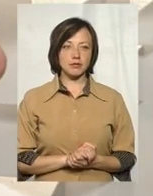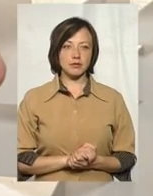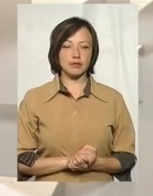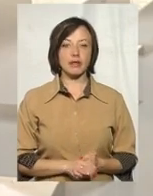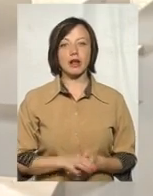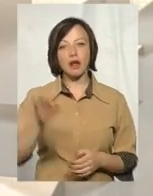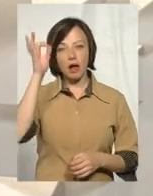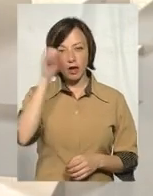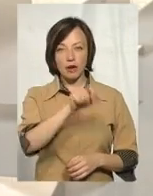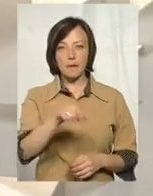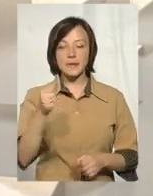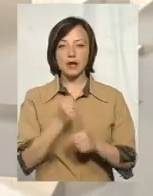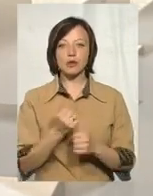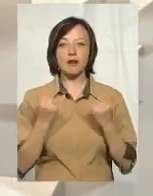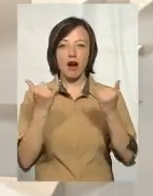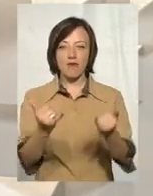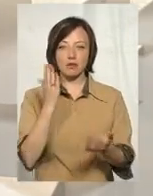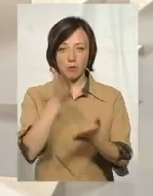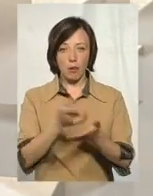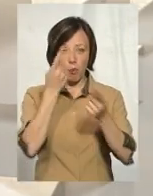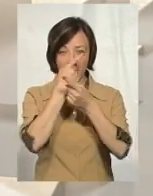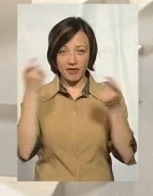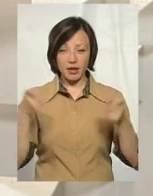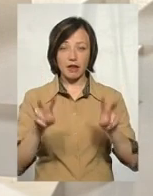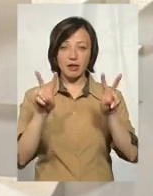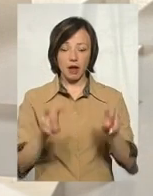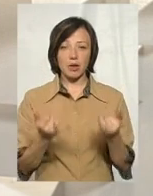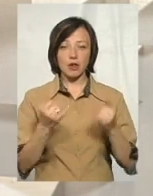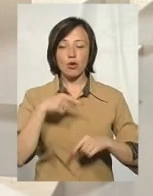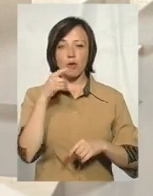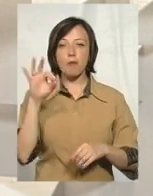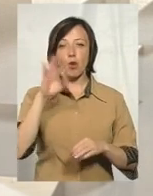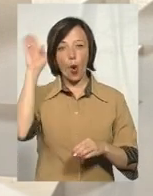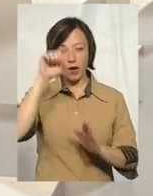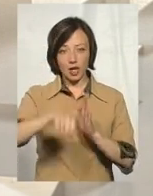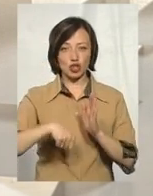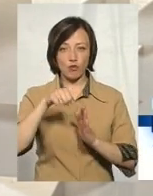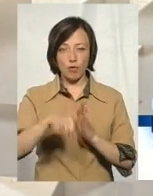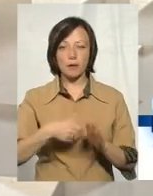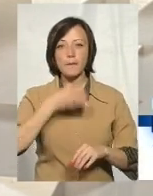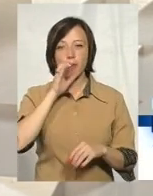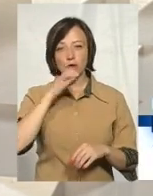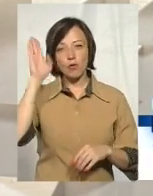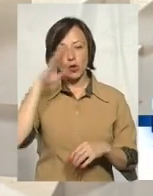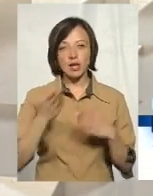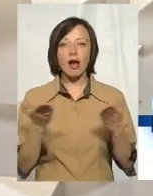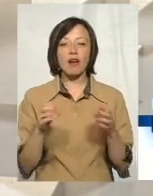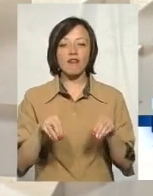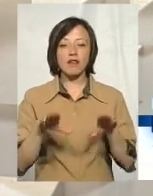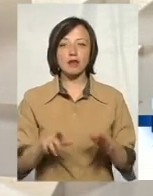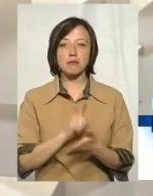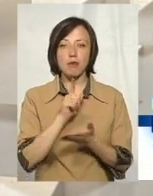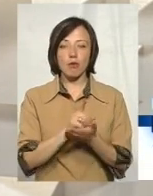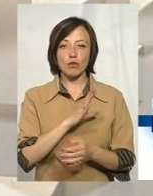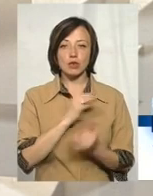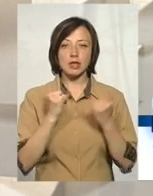Нагадаю, глядачам працюємо для вас в прямому ефірі. Це тема і нині говоримо про краничну воду. Про питну воду, який вихід мав